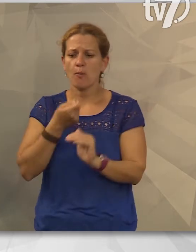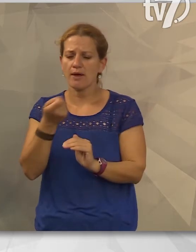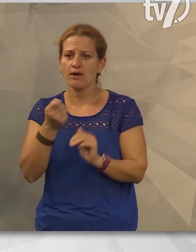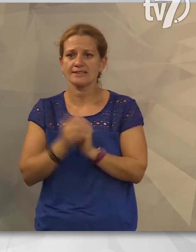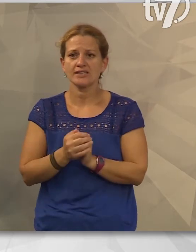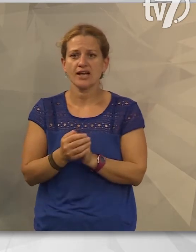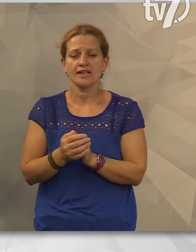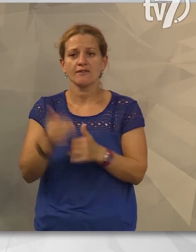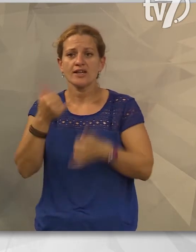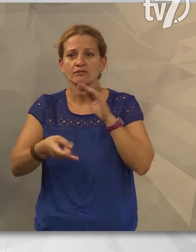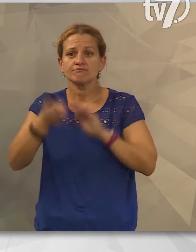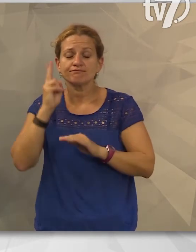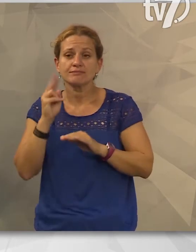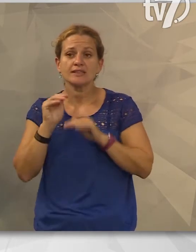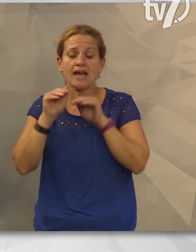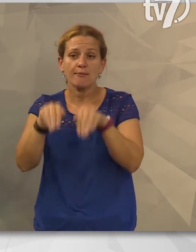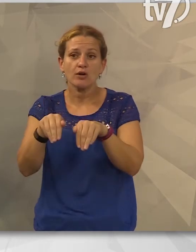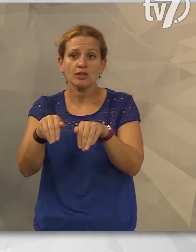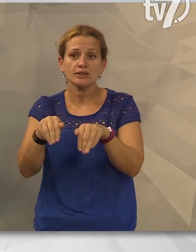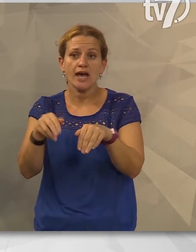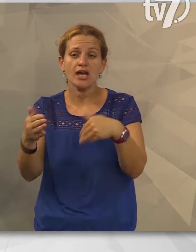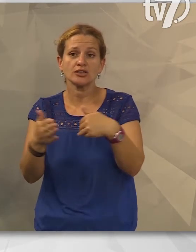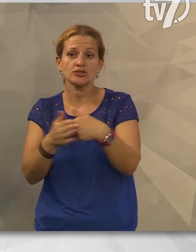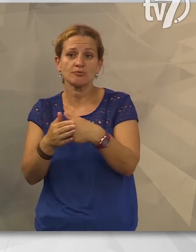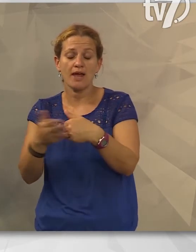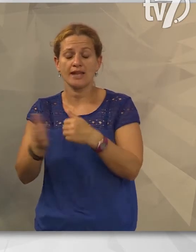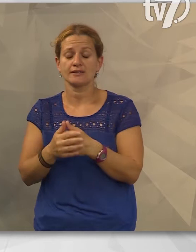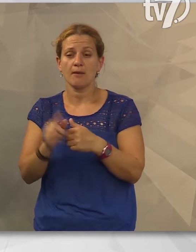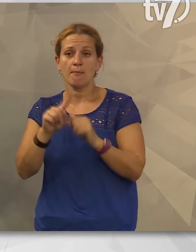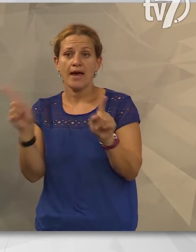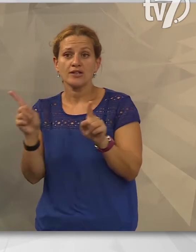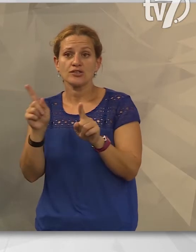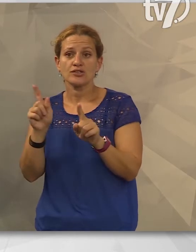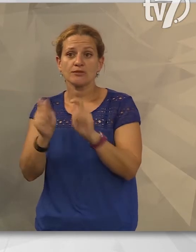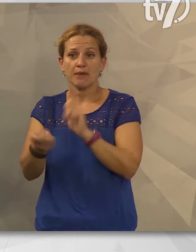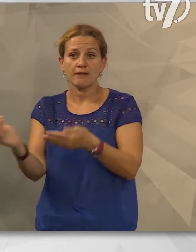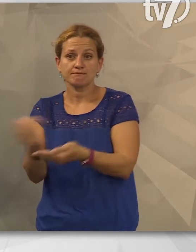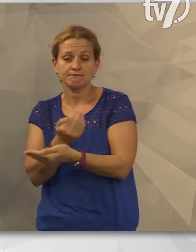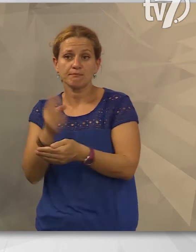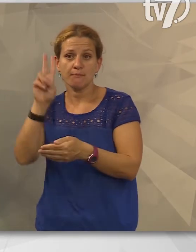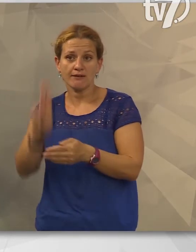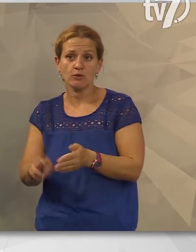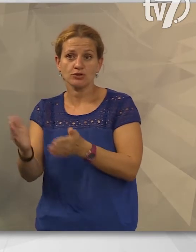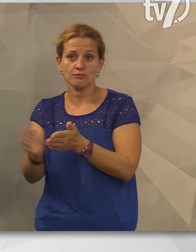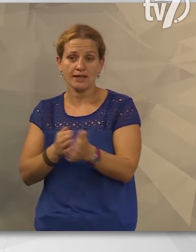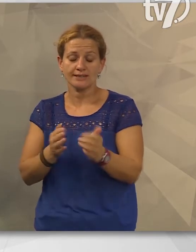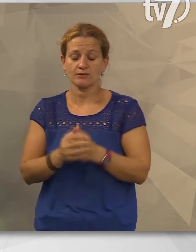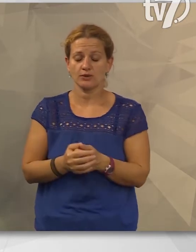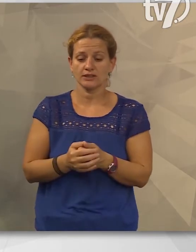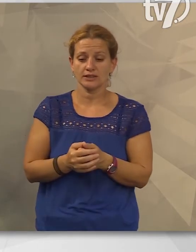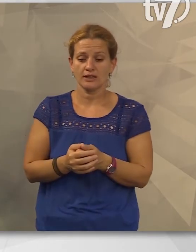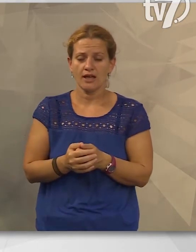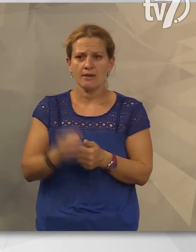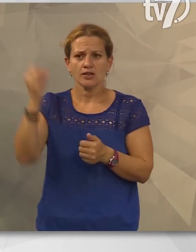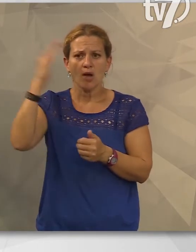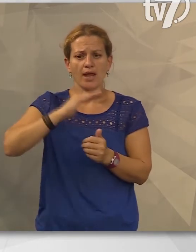versenyképesség növelő támogatási projekt mellett egy másik nyertes pályázatunk megvalósítását is megkezdjük. Ez pedig egy